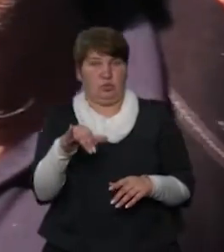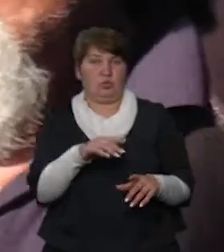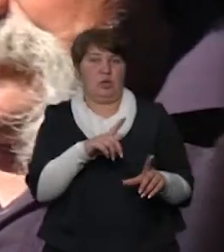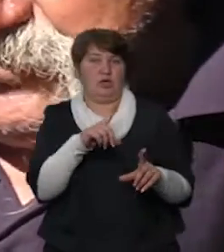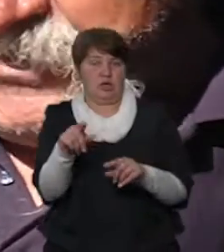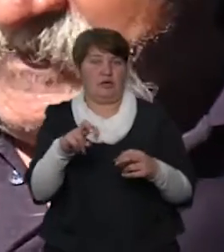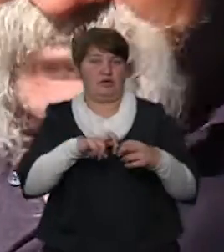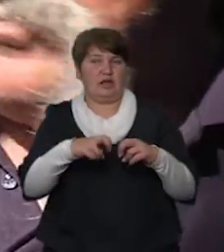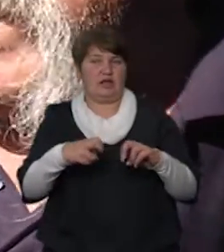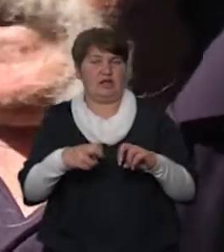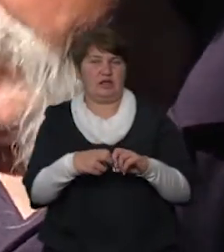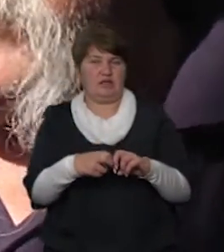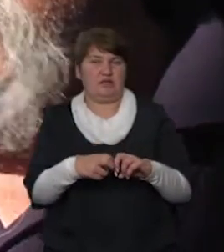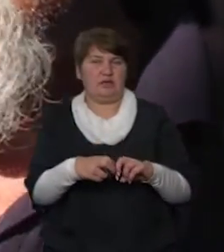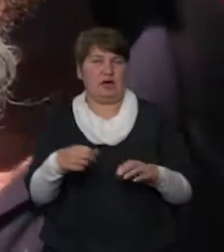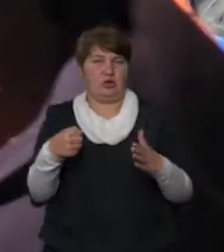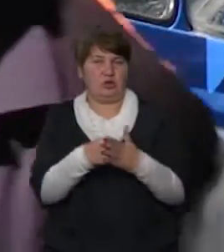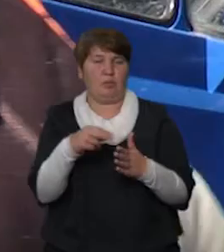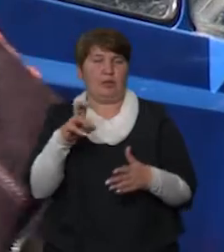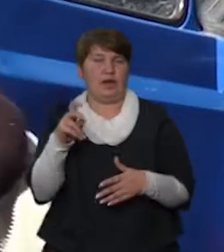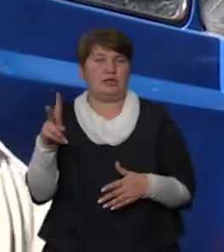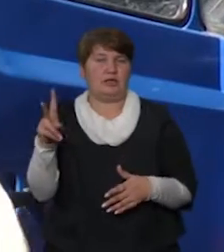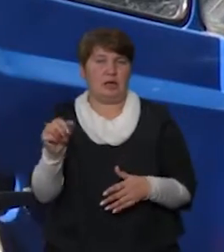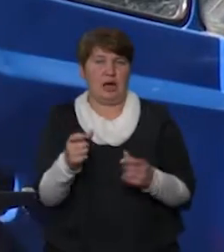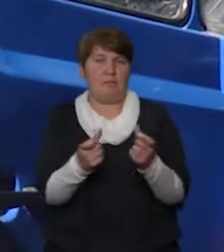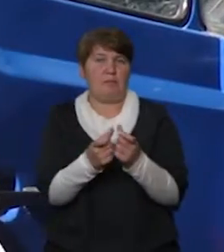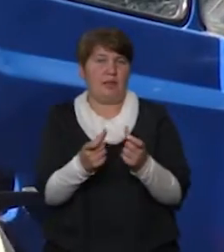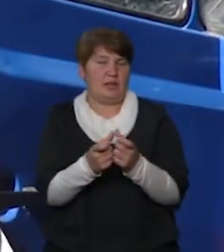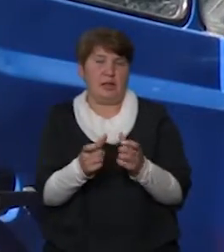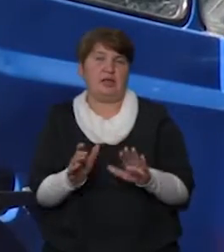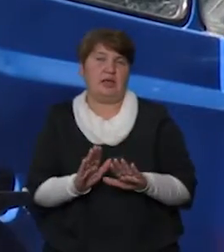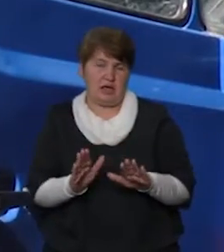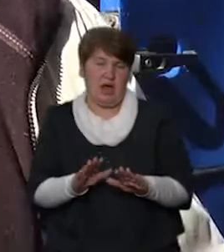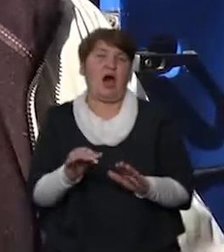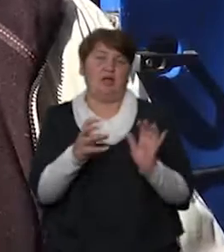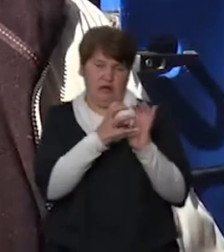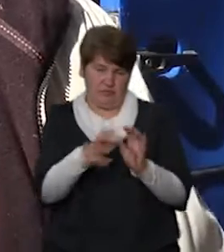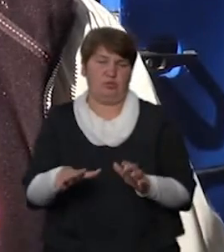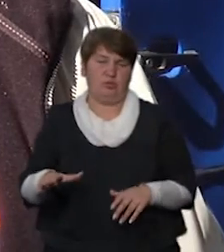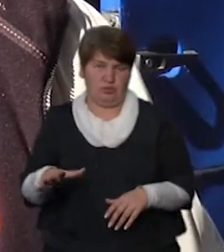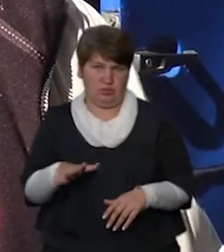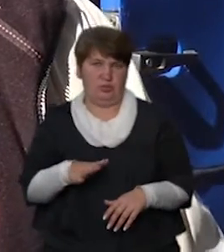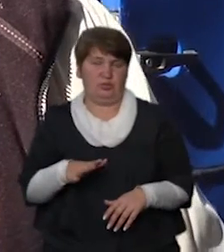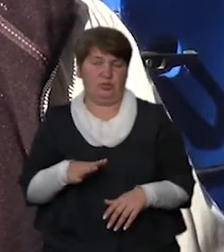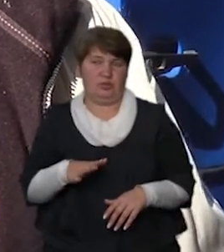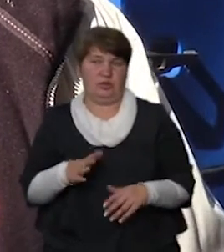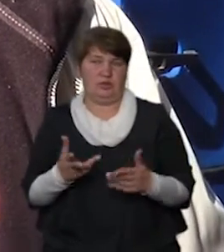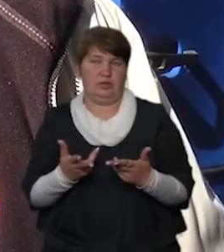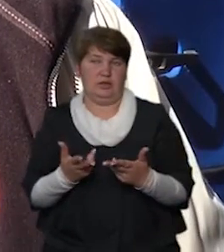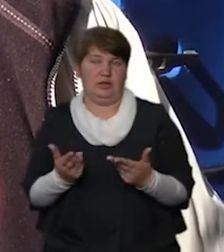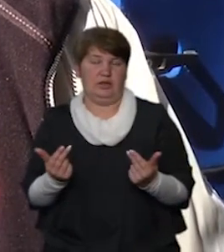до Перегінська, білетені, але всі ходили. А тому, що ні один рейс не буде зняти.